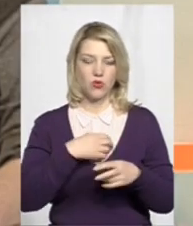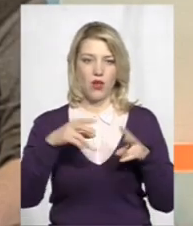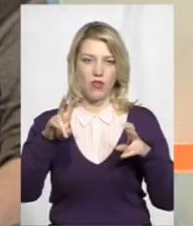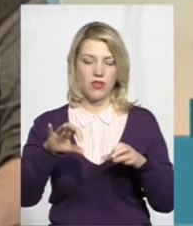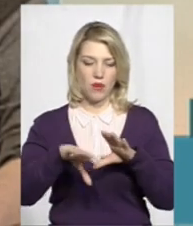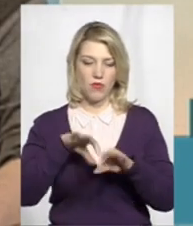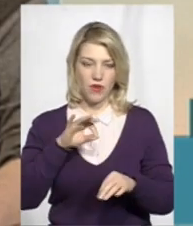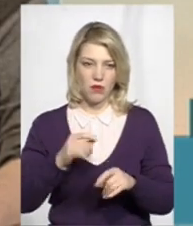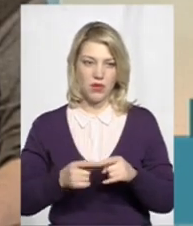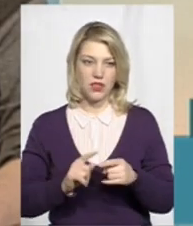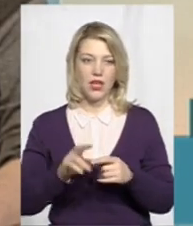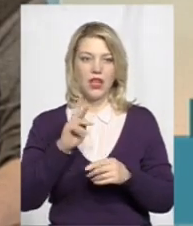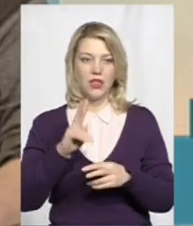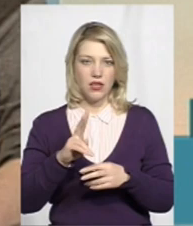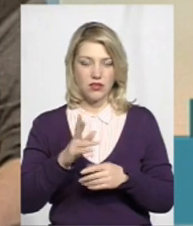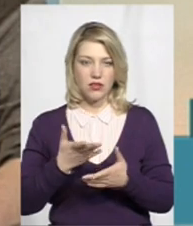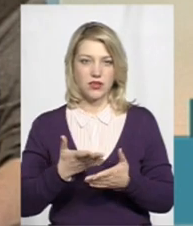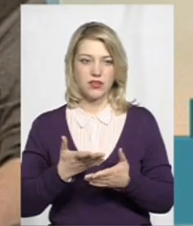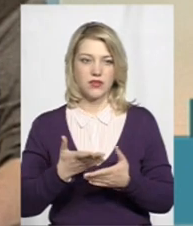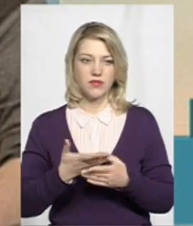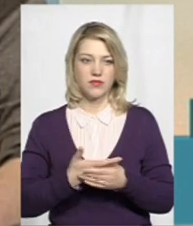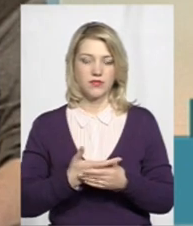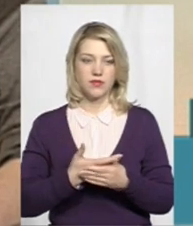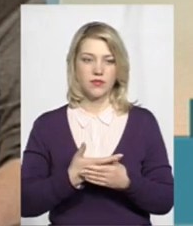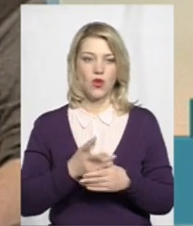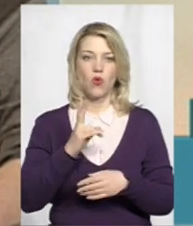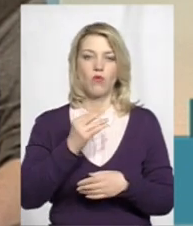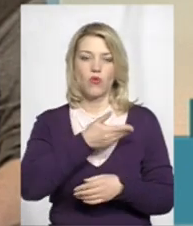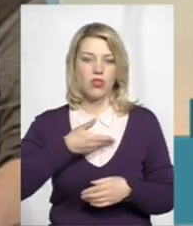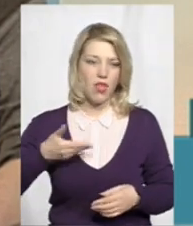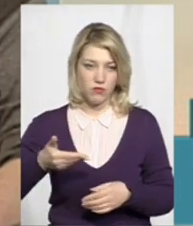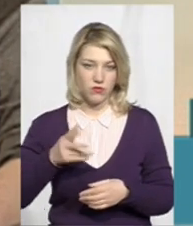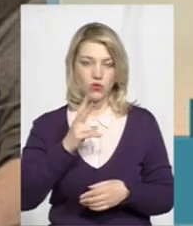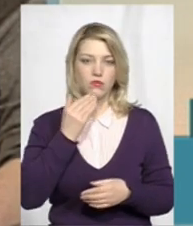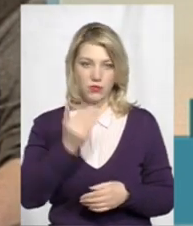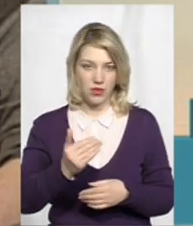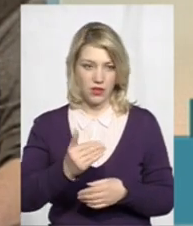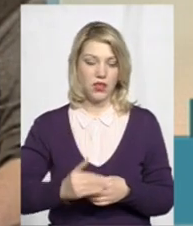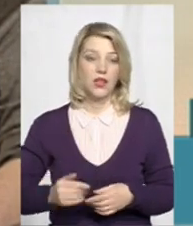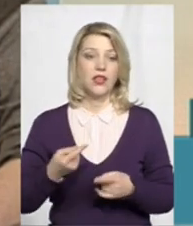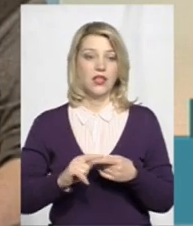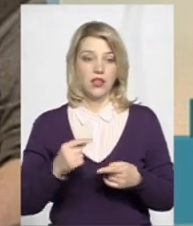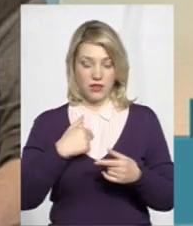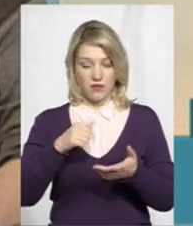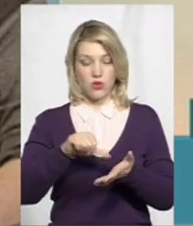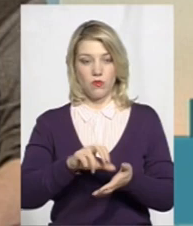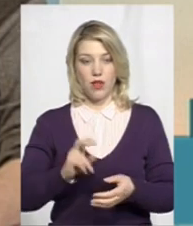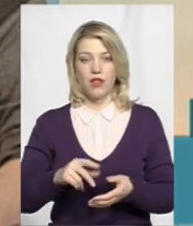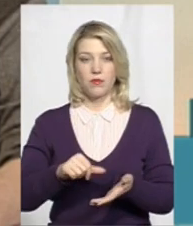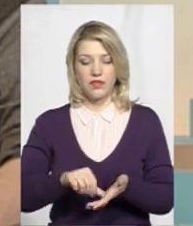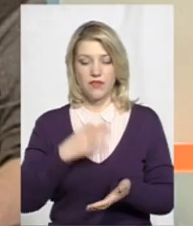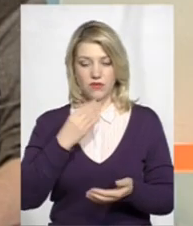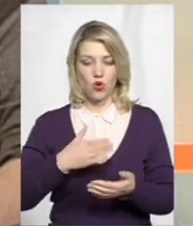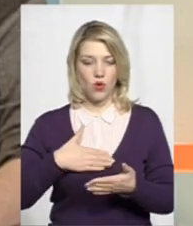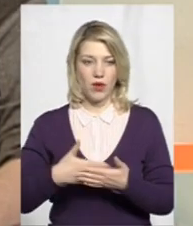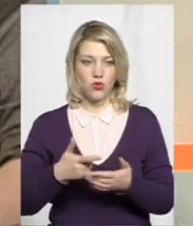на хвилі от... Ти охреслять кому нам? В даному випадку я виступала як непредставниця своєї